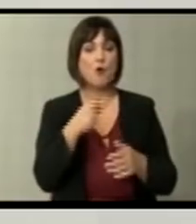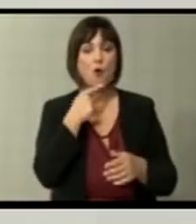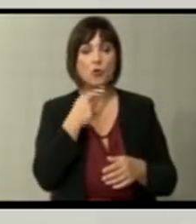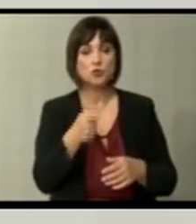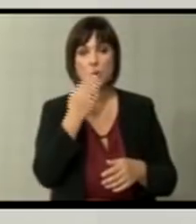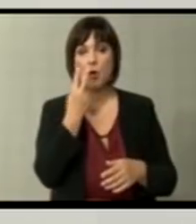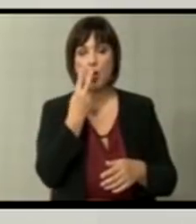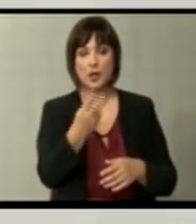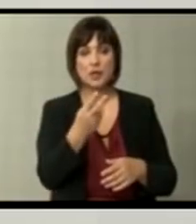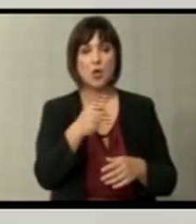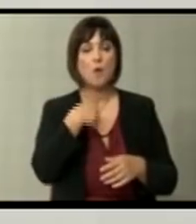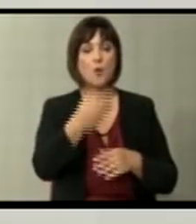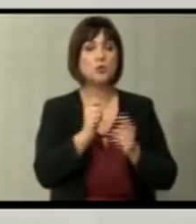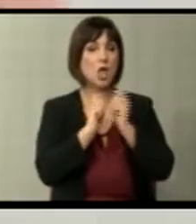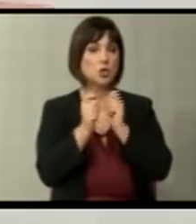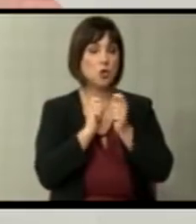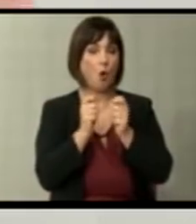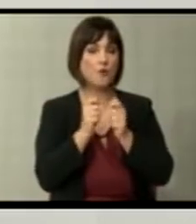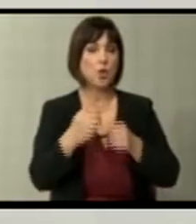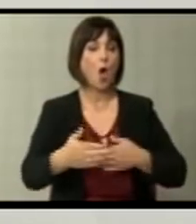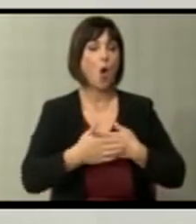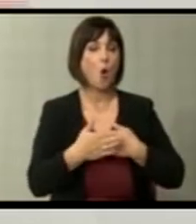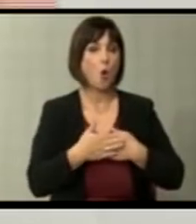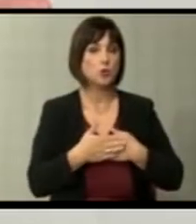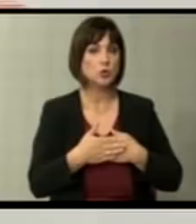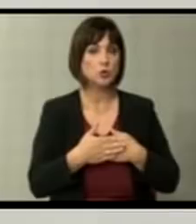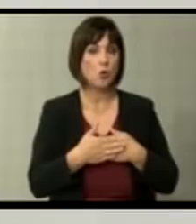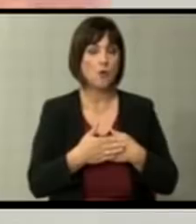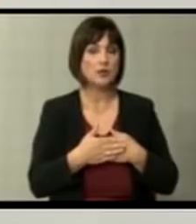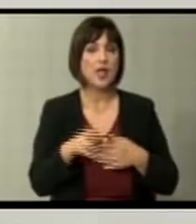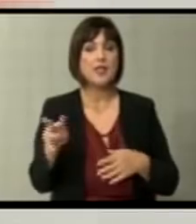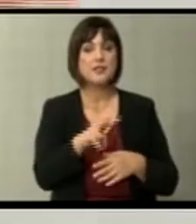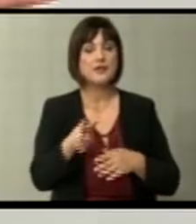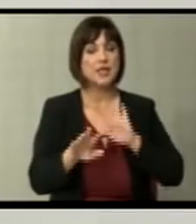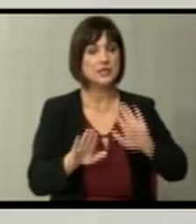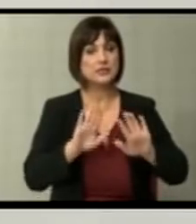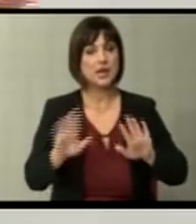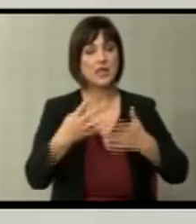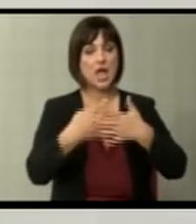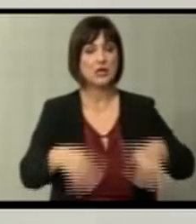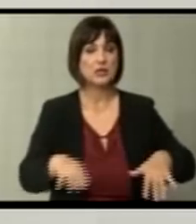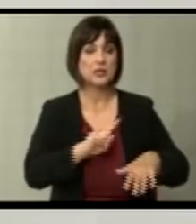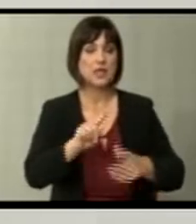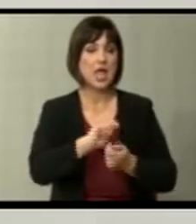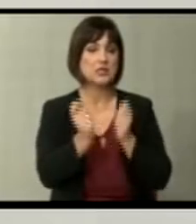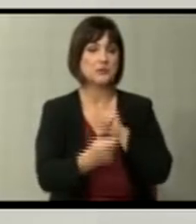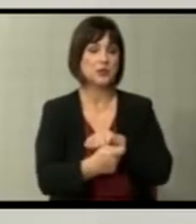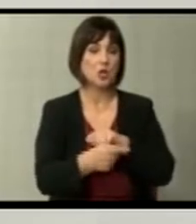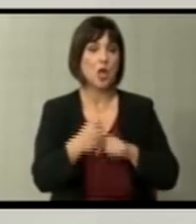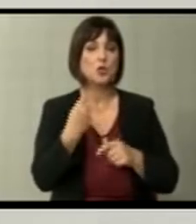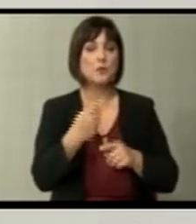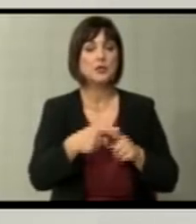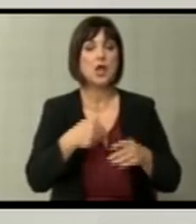гледам после договора дека однесувањето на двете страни на границата не е сменето. Видејќи добро